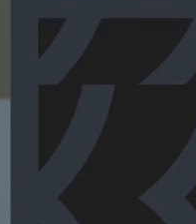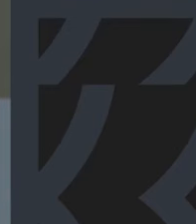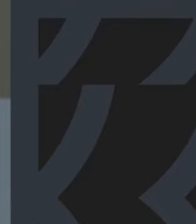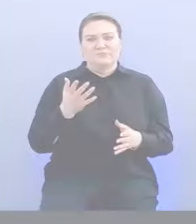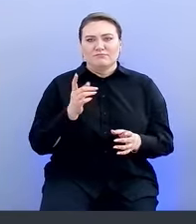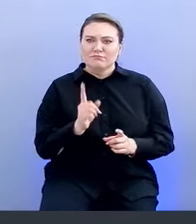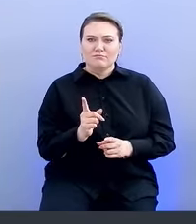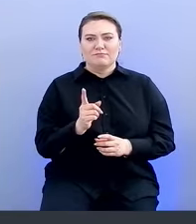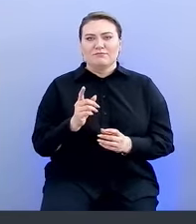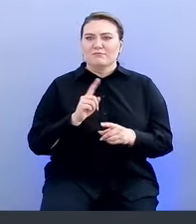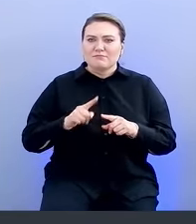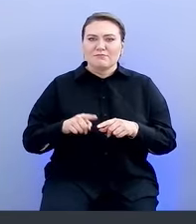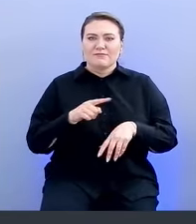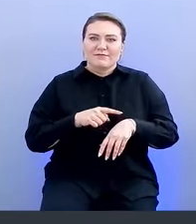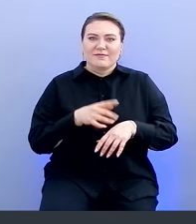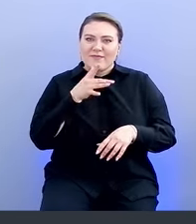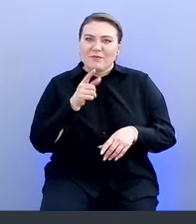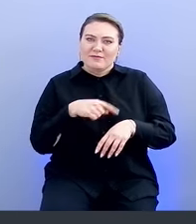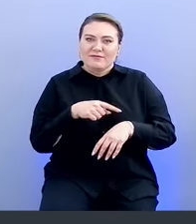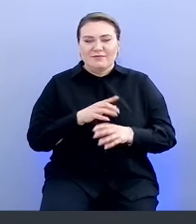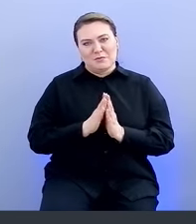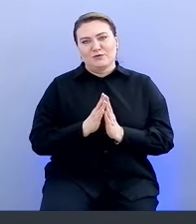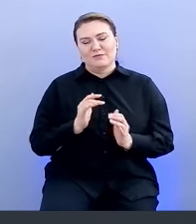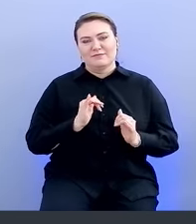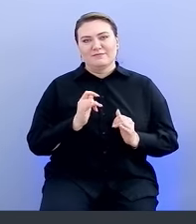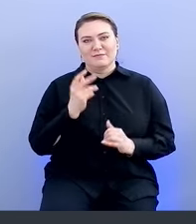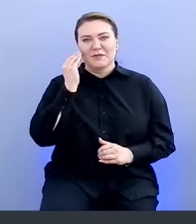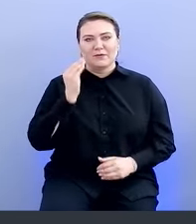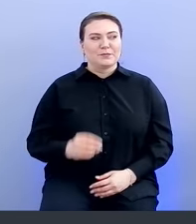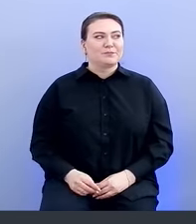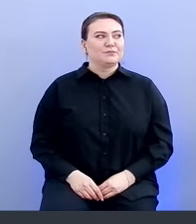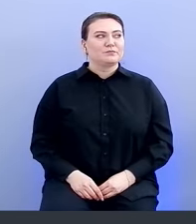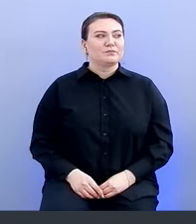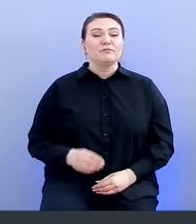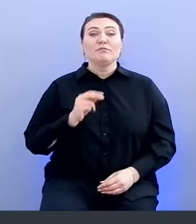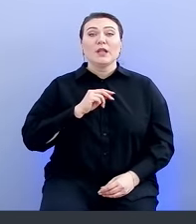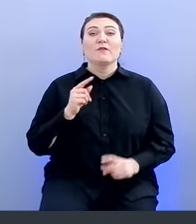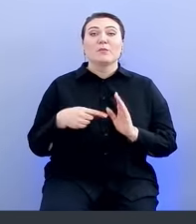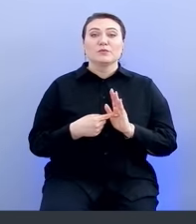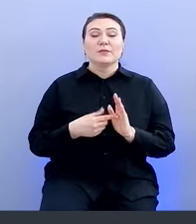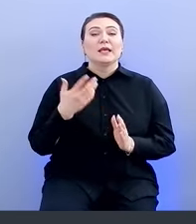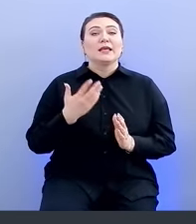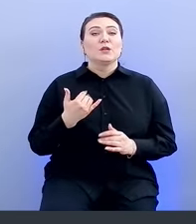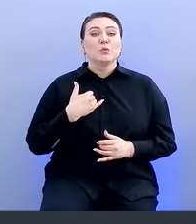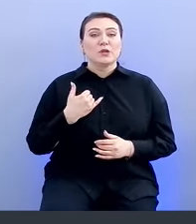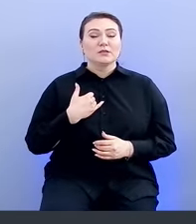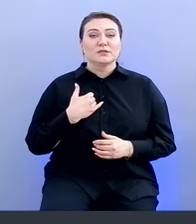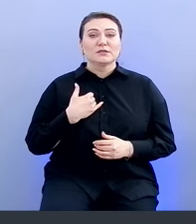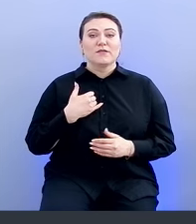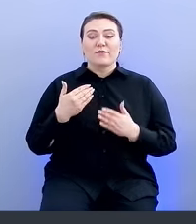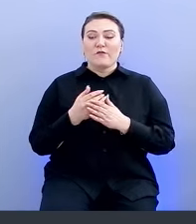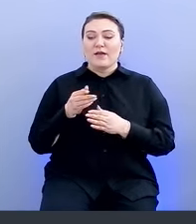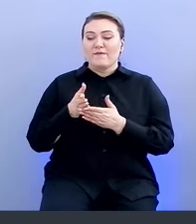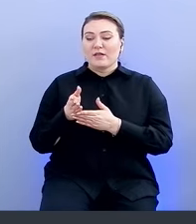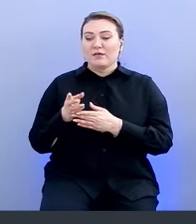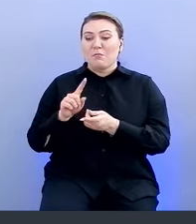работают все. Добрый день. Лопрос будет быстро. Первый. Работа к фирме принта. Условно, если у нас идет в новой ветке